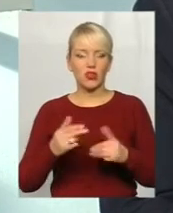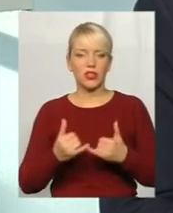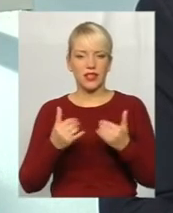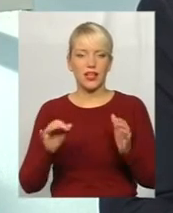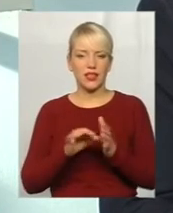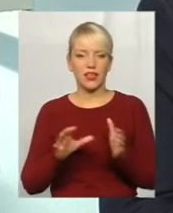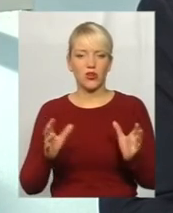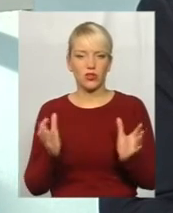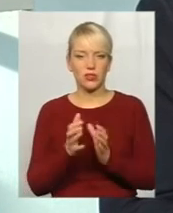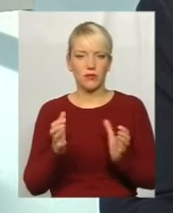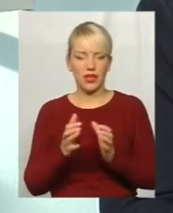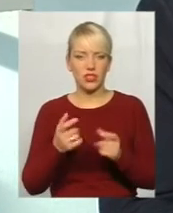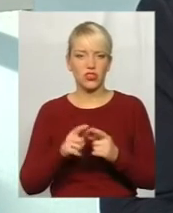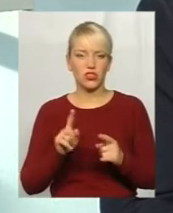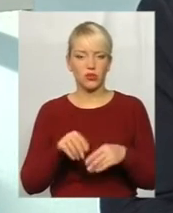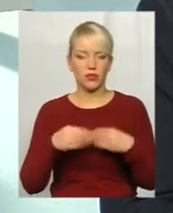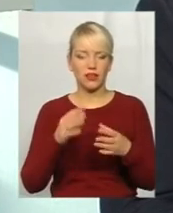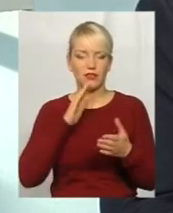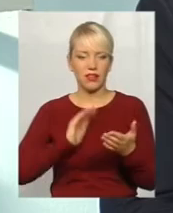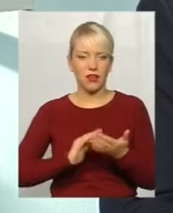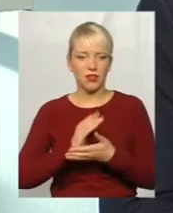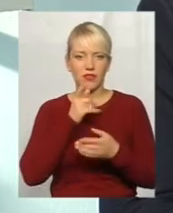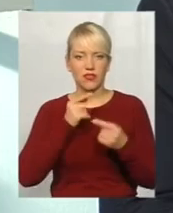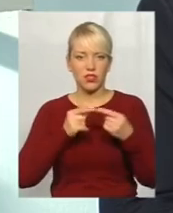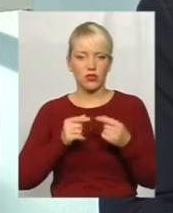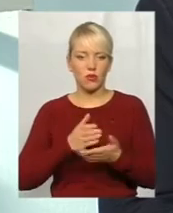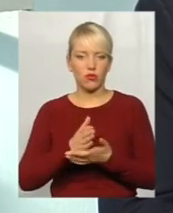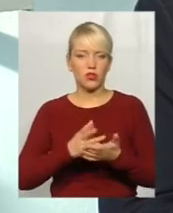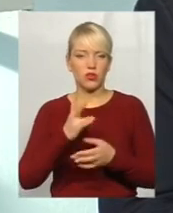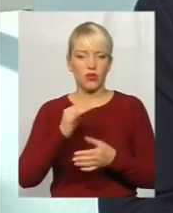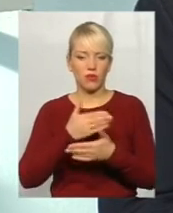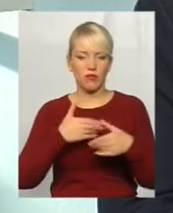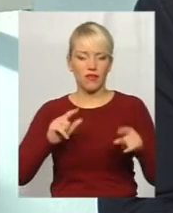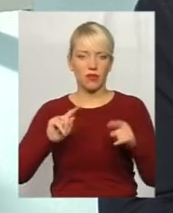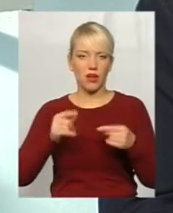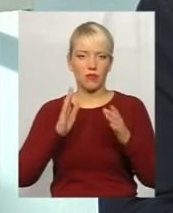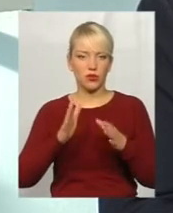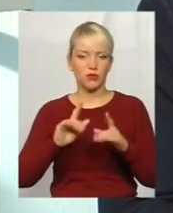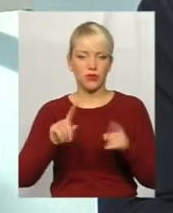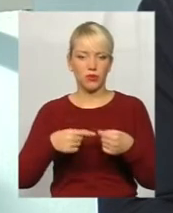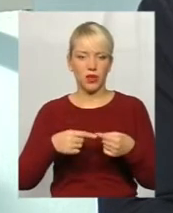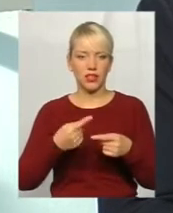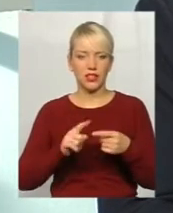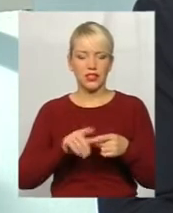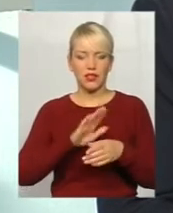надати послуги якісні і вчасно. Але ми вимагаємо і будемо вимагати, і це не політична заява, це